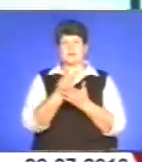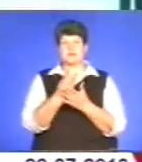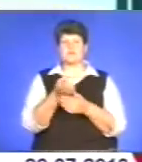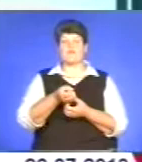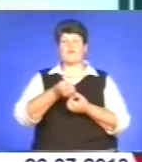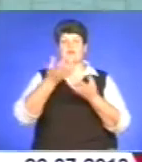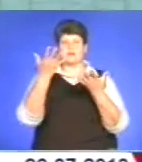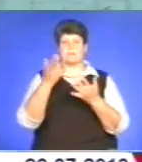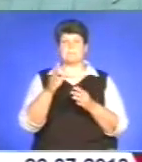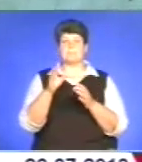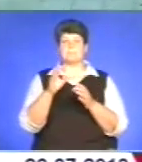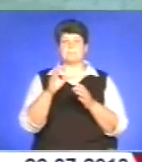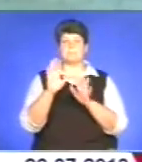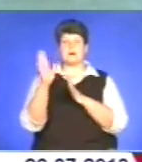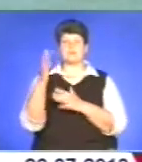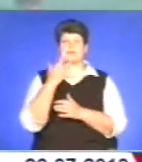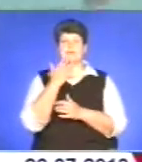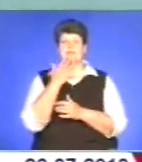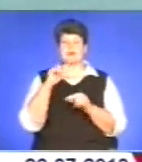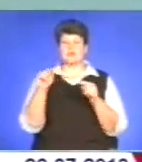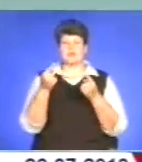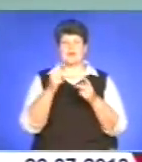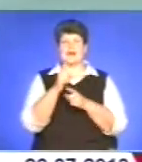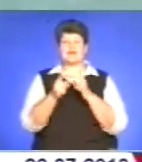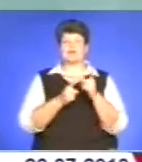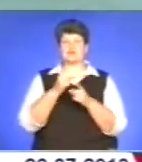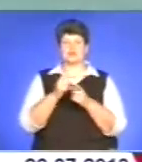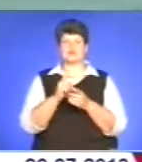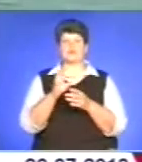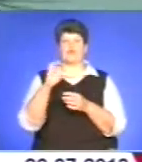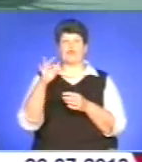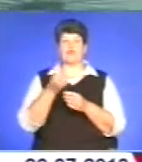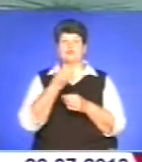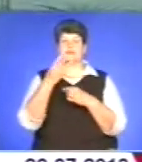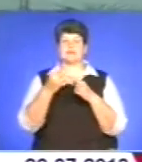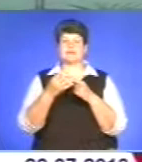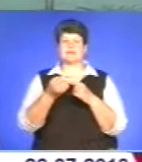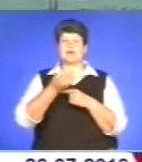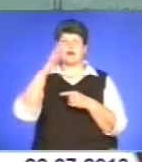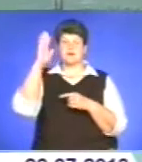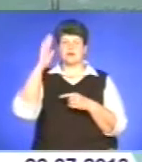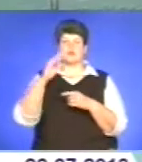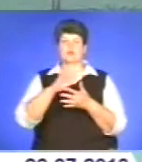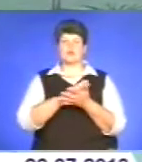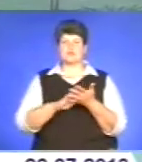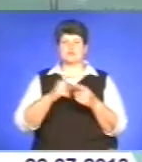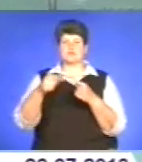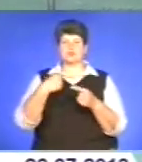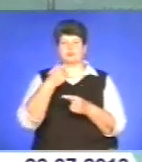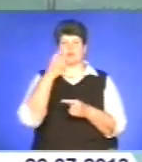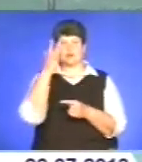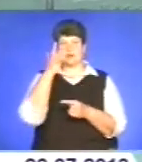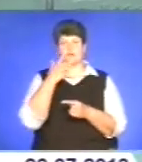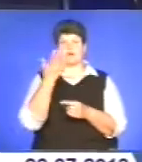фонтан у парку Національного відродження. Реконструкцію фонтанів продовжать і наступного літа, які відремонтують, поки не кажуть.